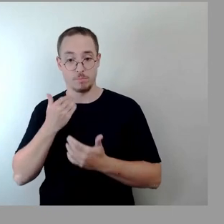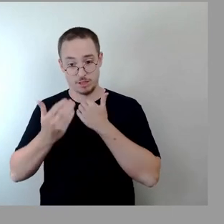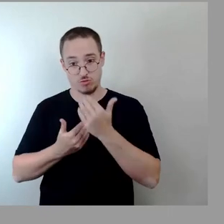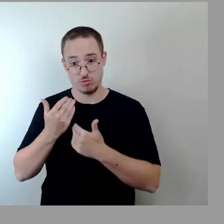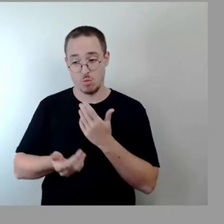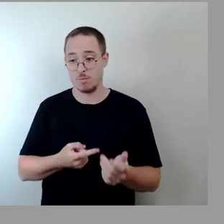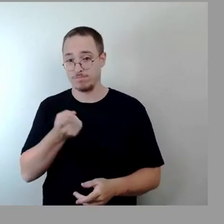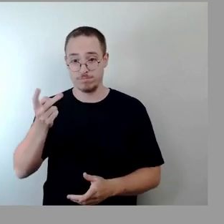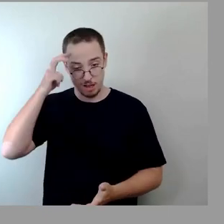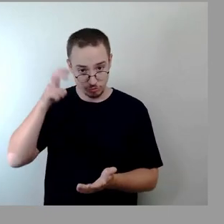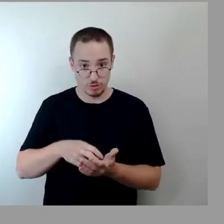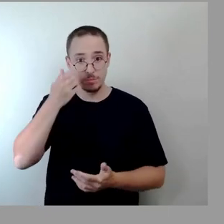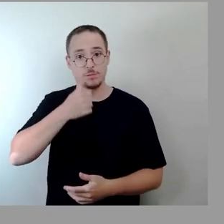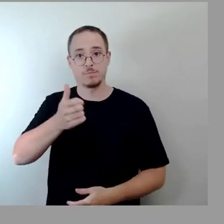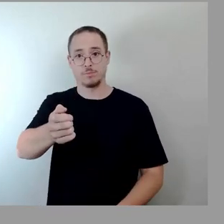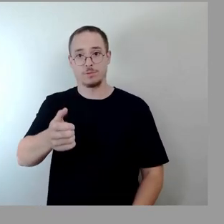das Stimmzeichen.